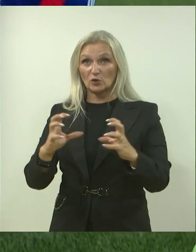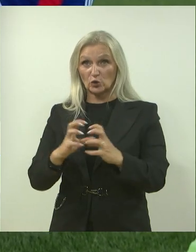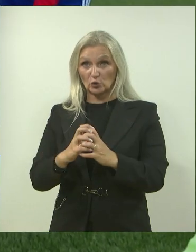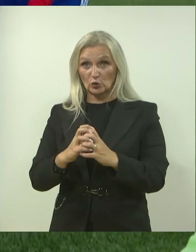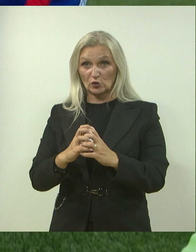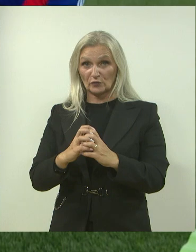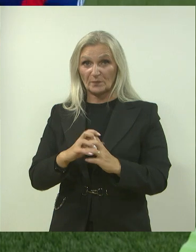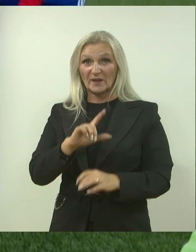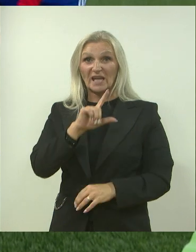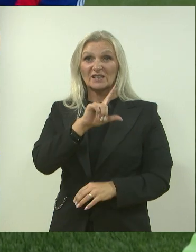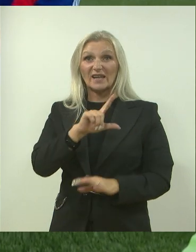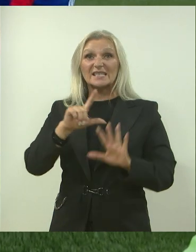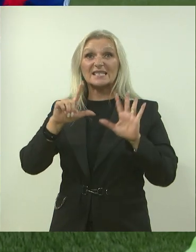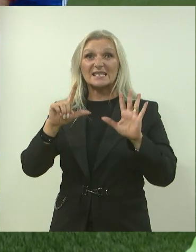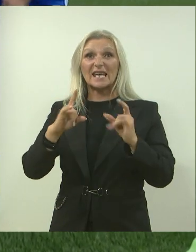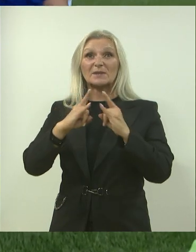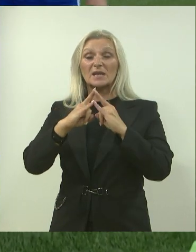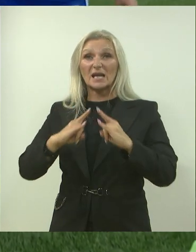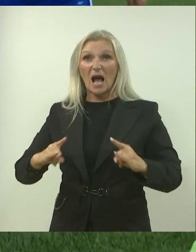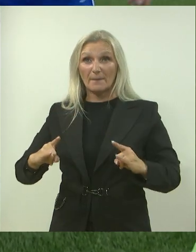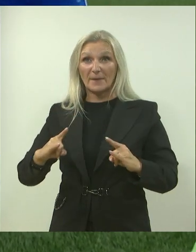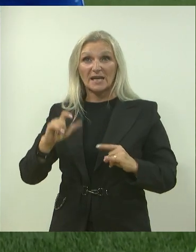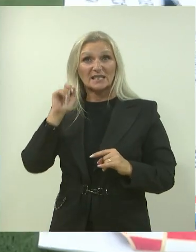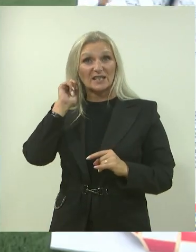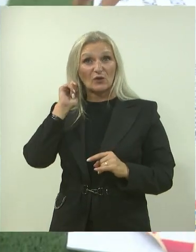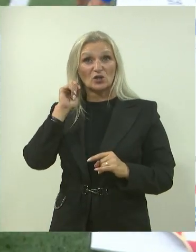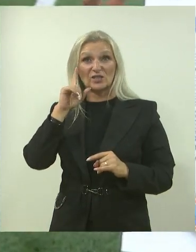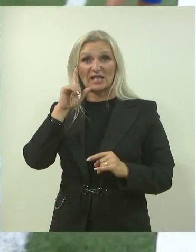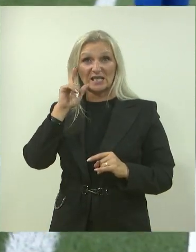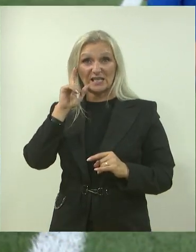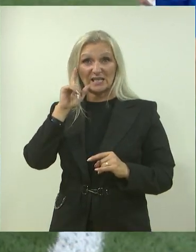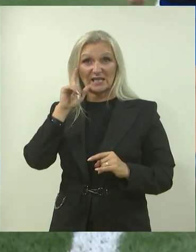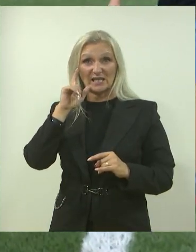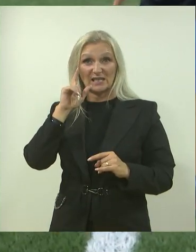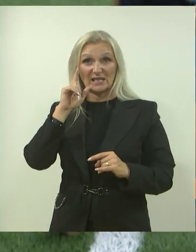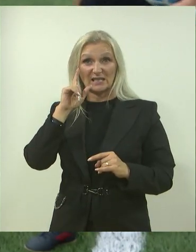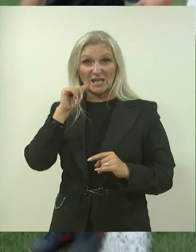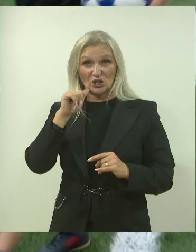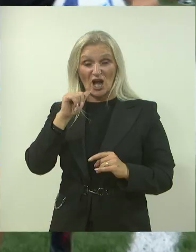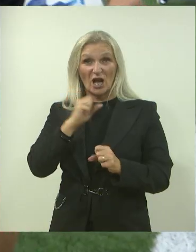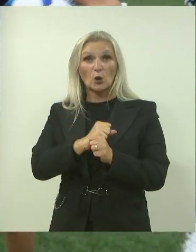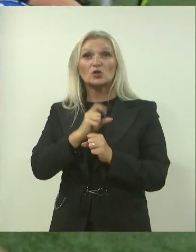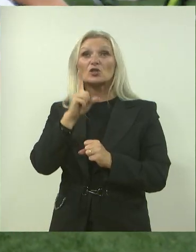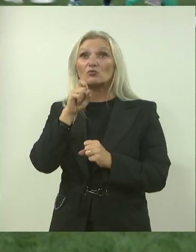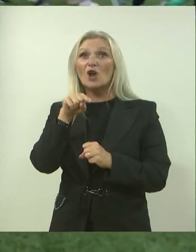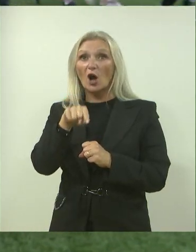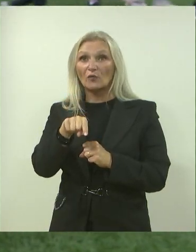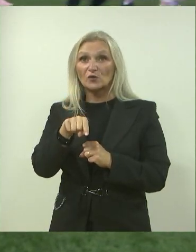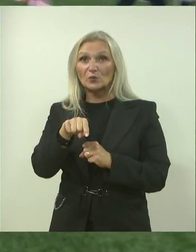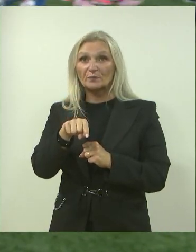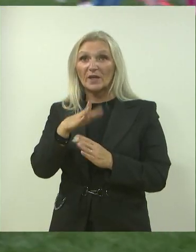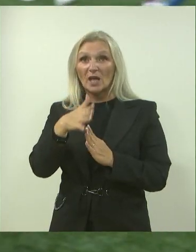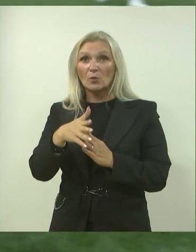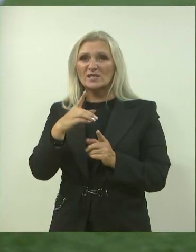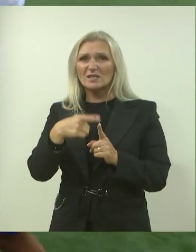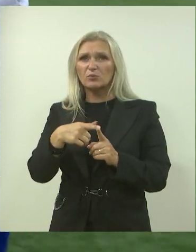27. nogometni kamp djevojčice i dječaka, pripadnika nacionalnih manjina, održan je u Čakovcu. Posljednji put u ovom